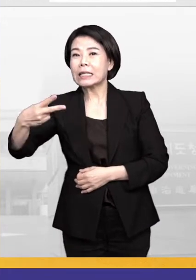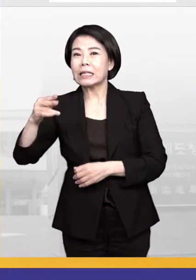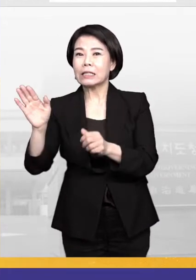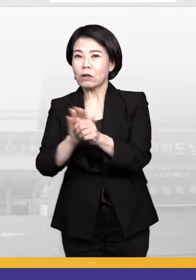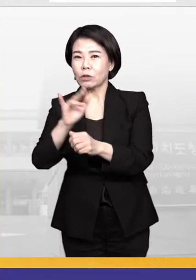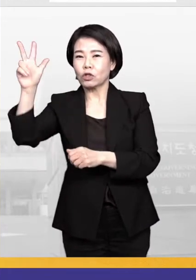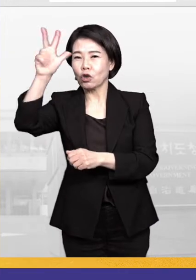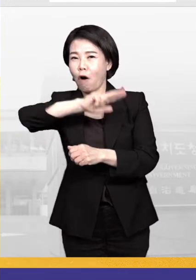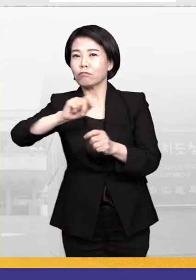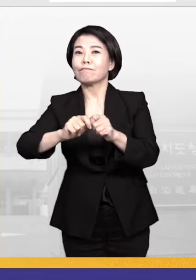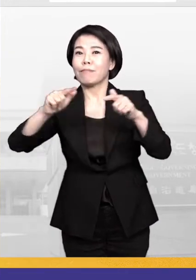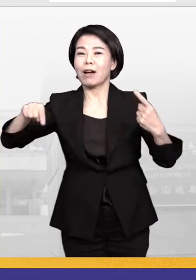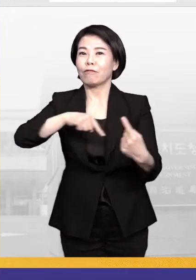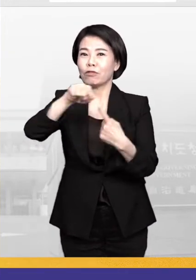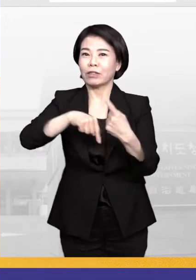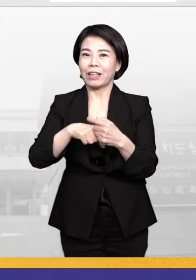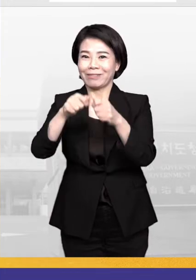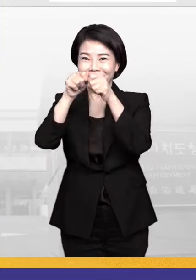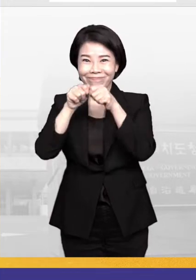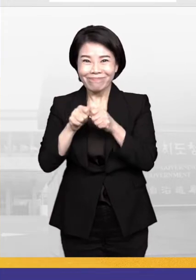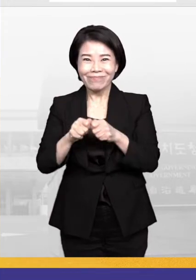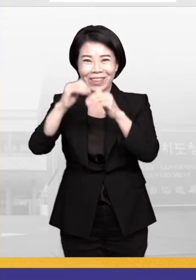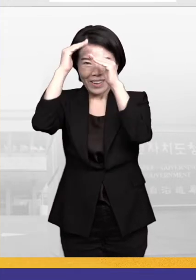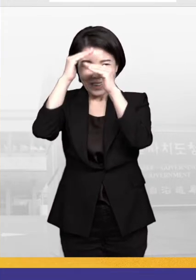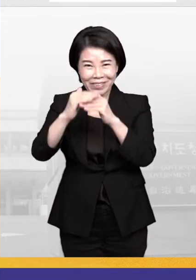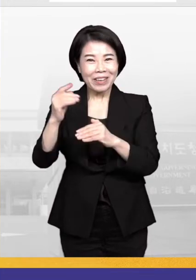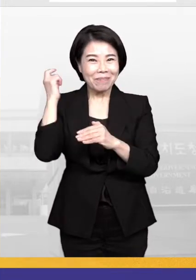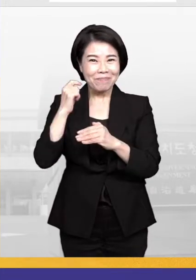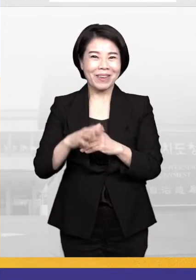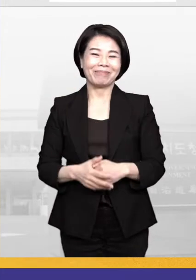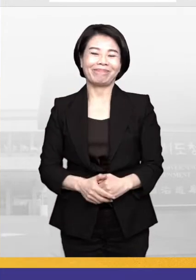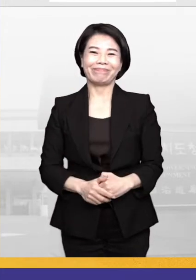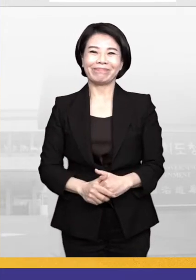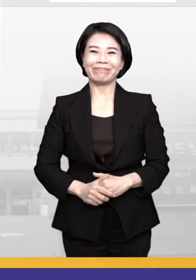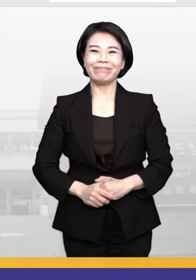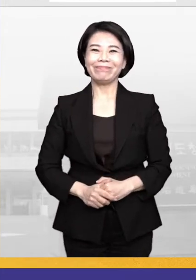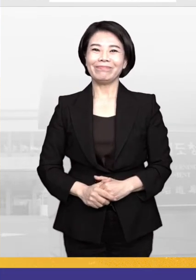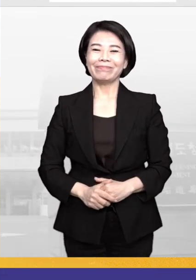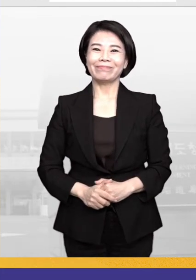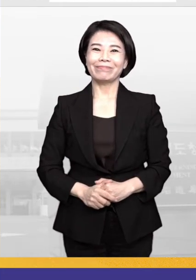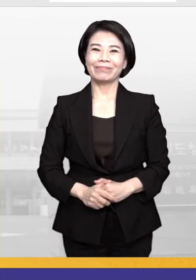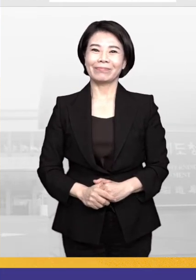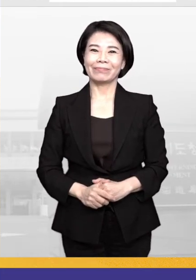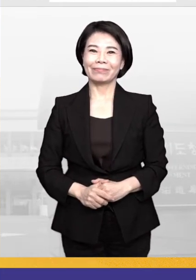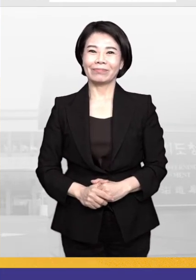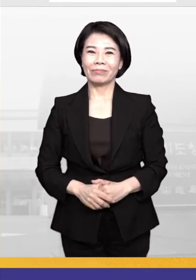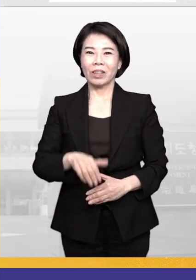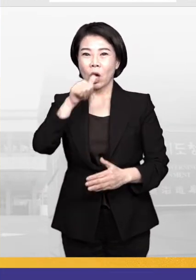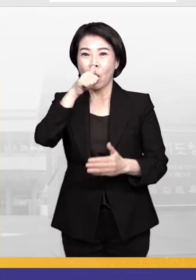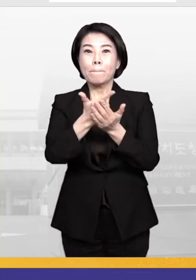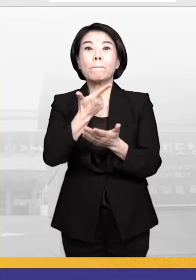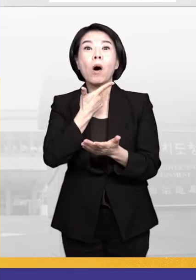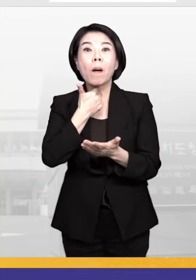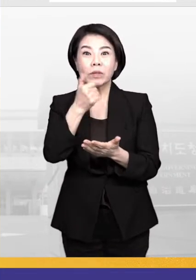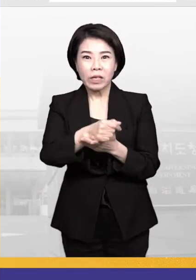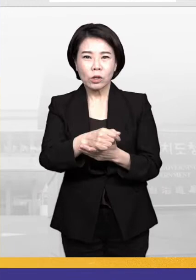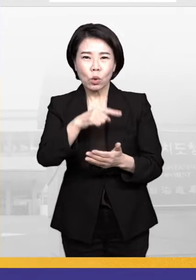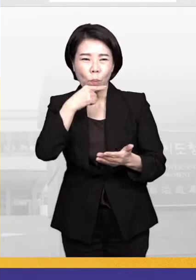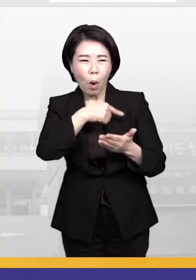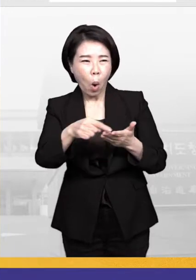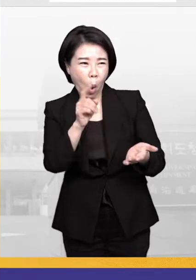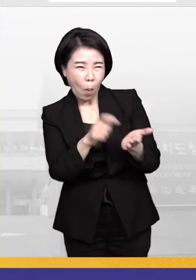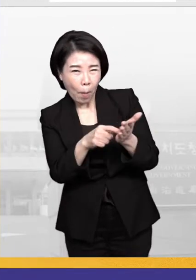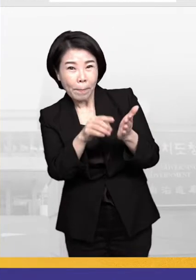운영됩니다. 자세한 내용은 경찰청 관계자의 말 들어보시죠. 범죄나 재해 재난 등 급박한